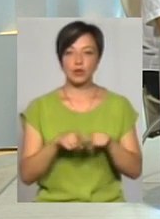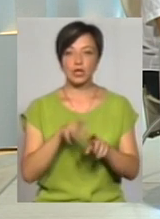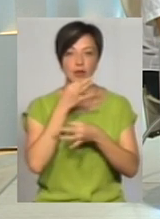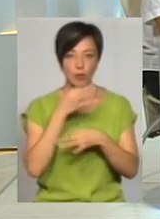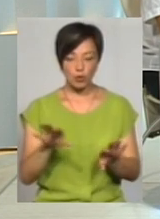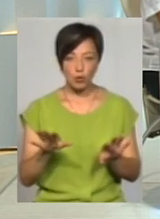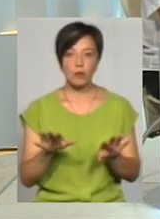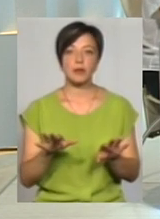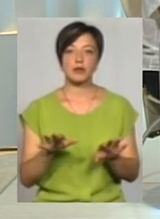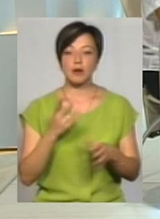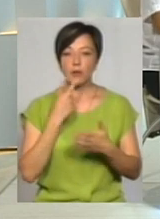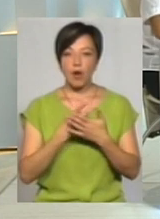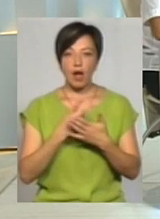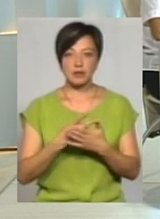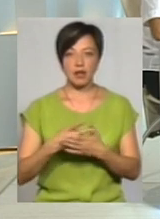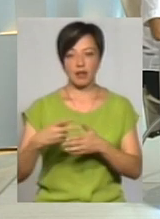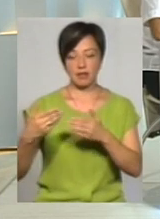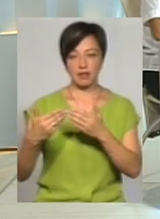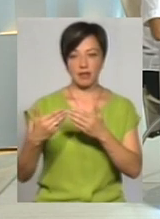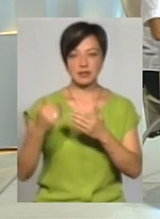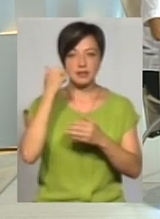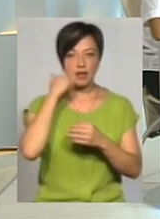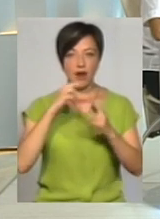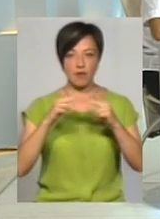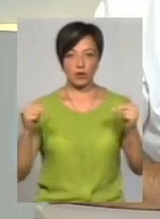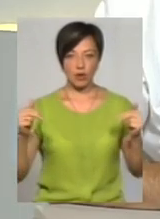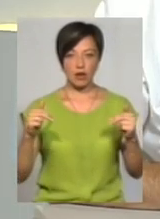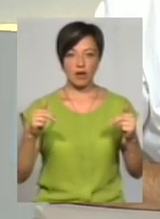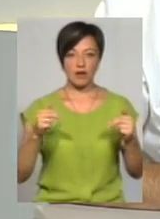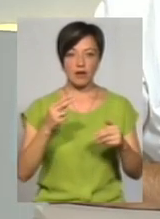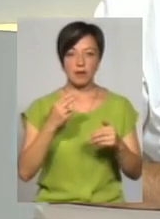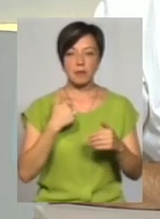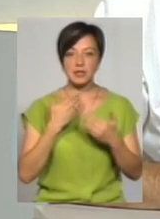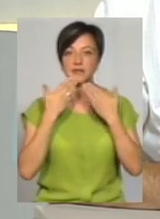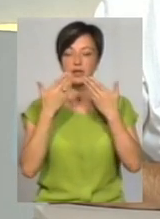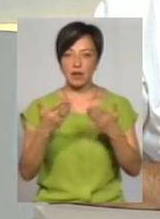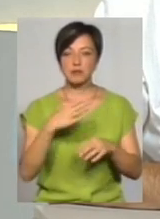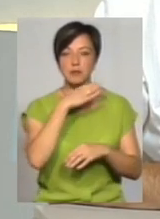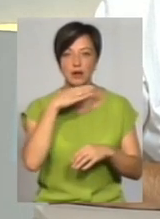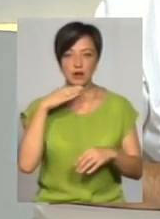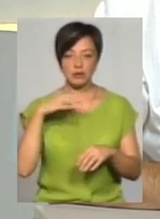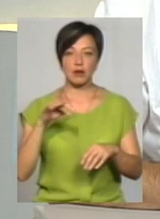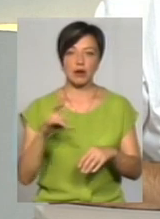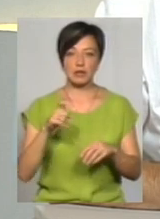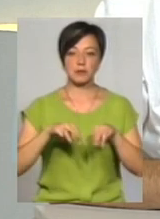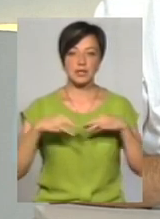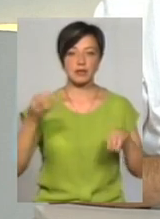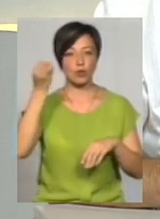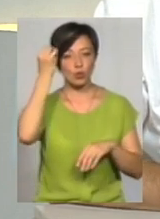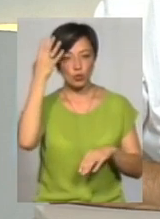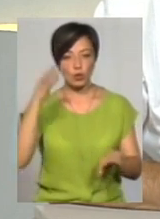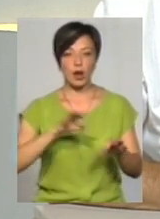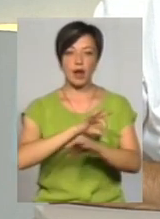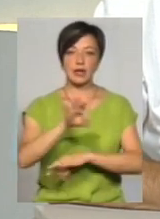те, що показували на погодні старої фортеці, як нова забудова, ми зверталися неодноразово в Міністерство культури, з